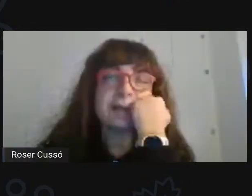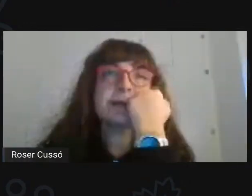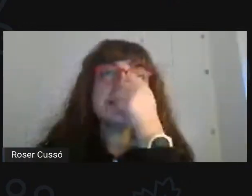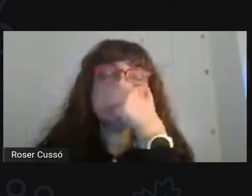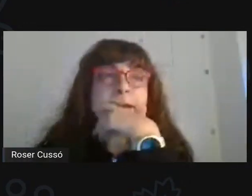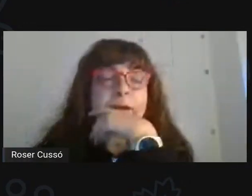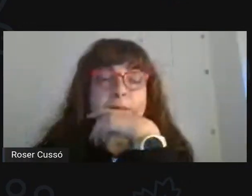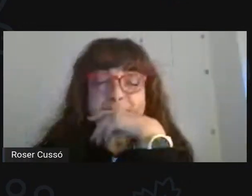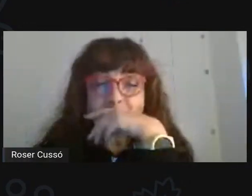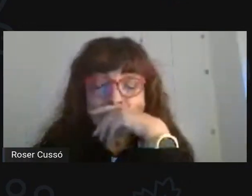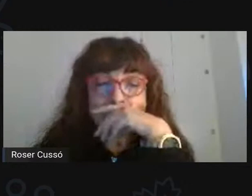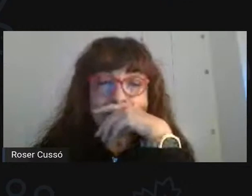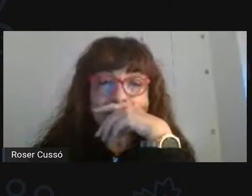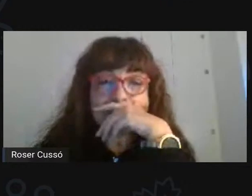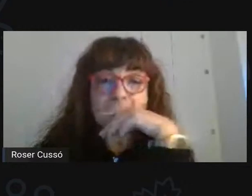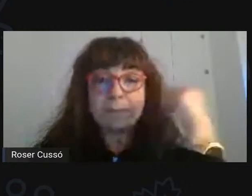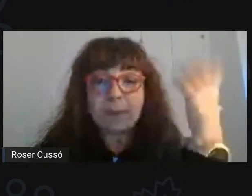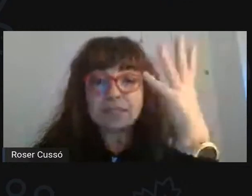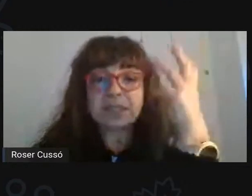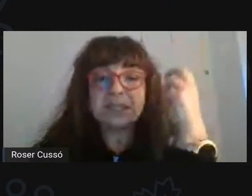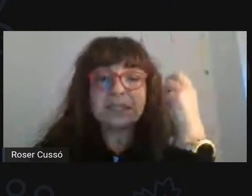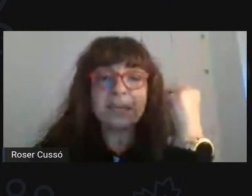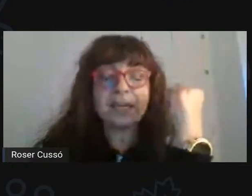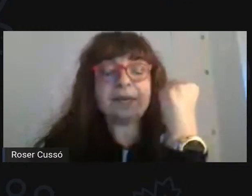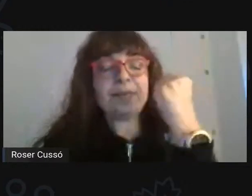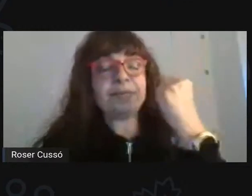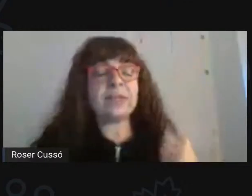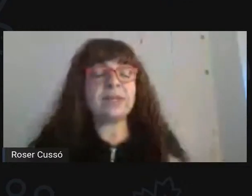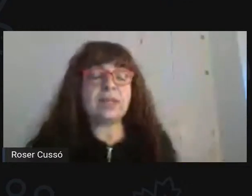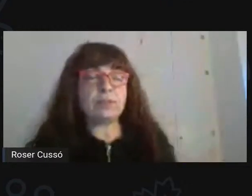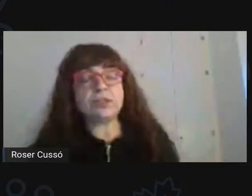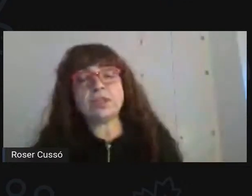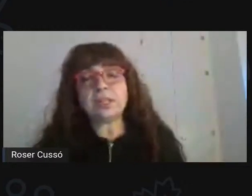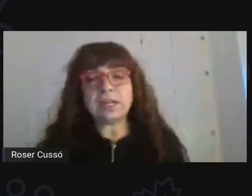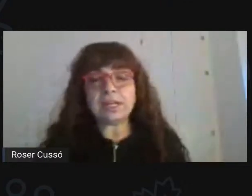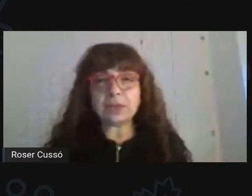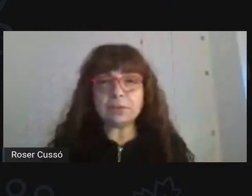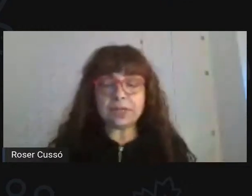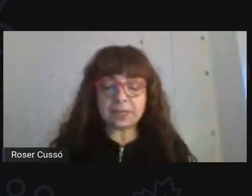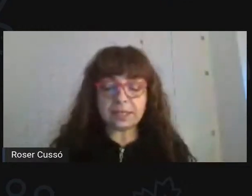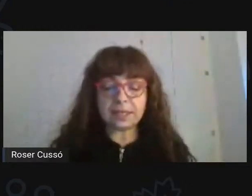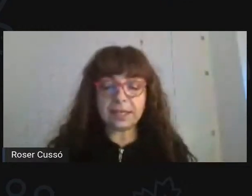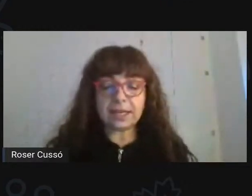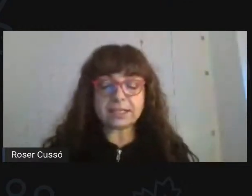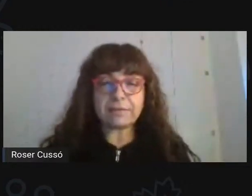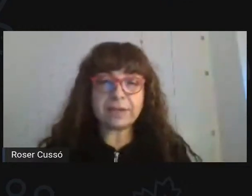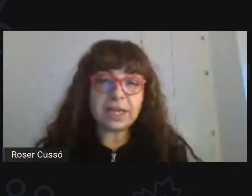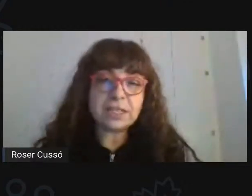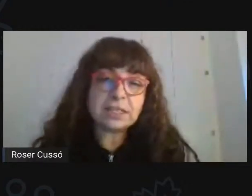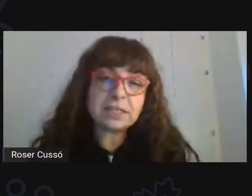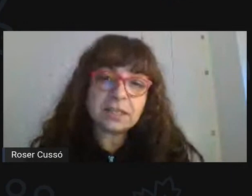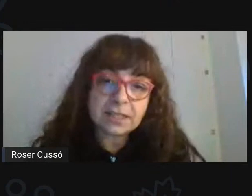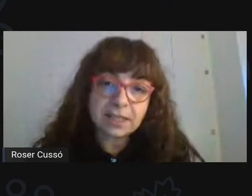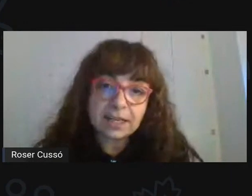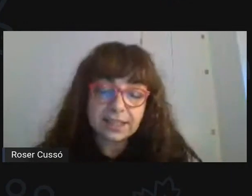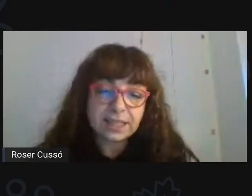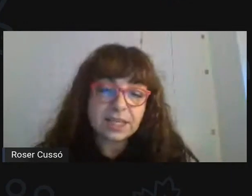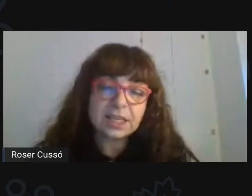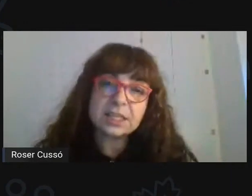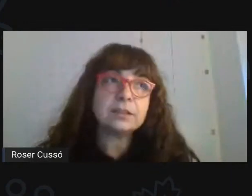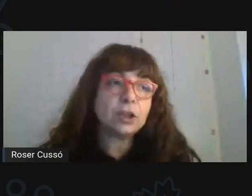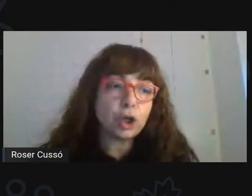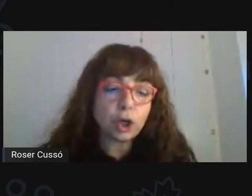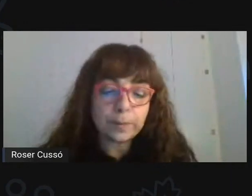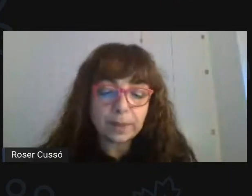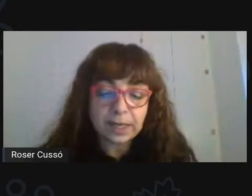centre. Com ja sabeu, dins del Pla d'Educació Digital de Catalunya, es defineix l'estratègia